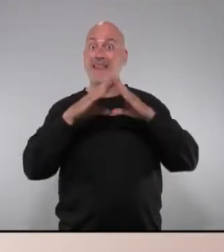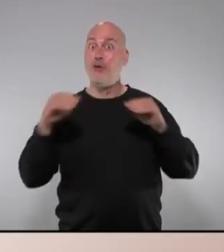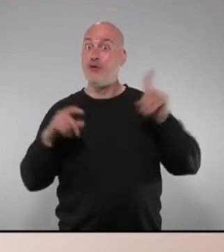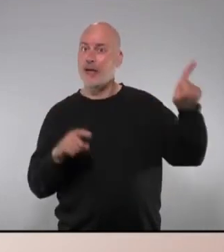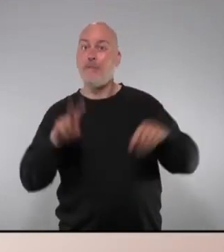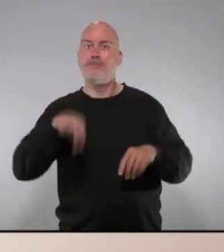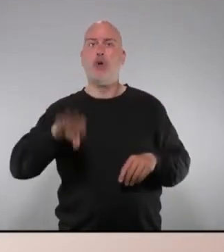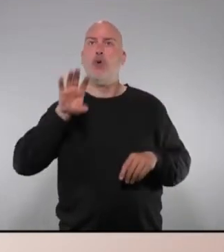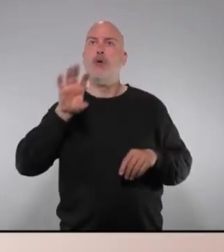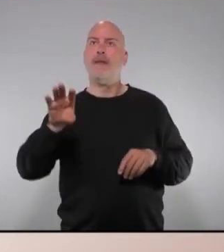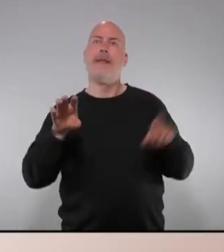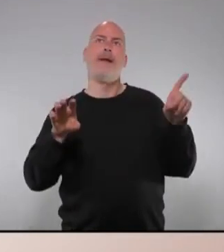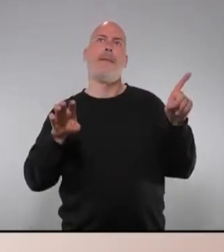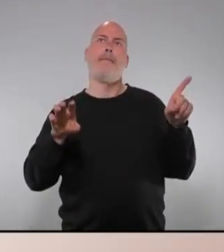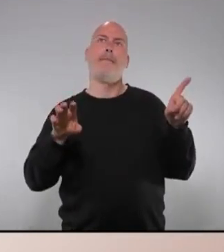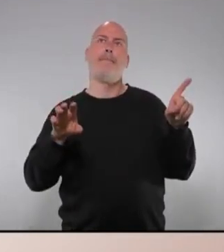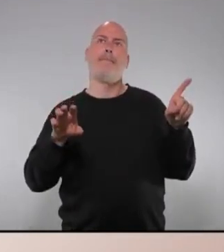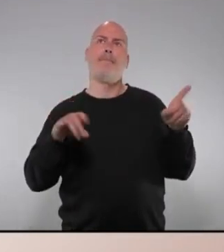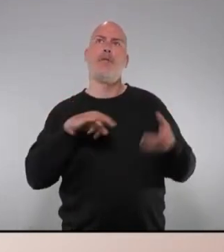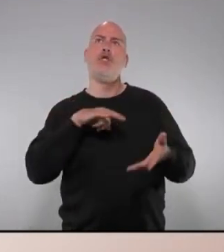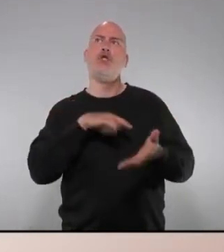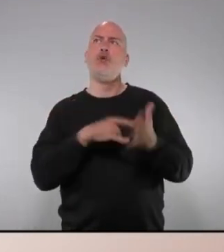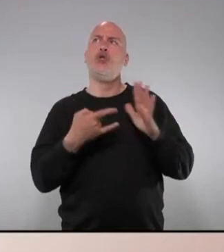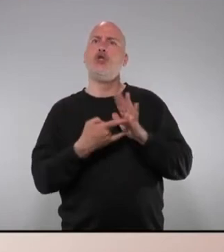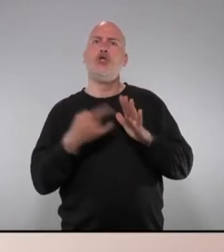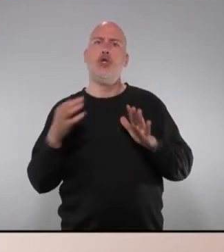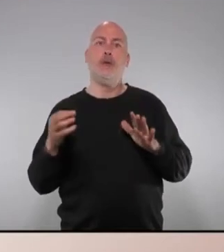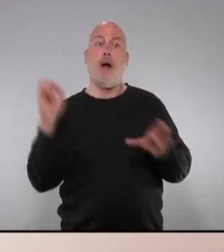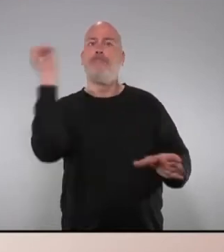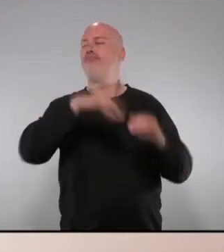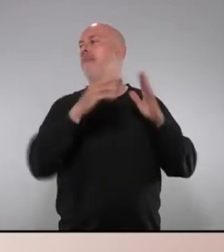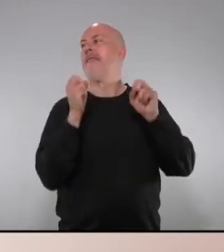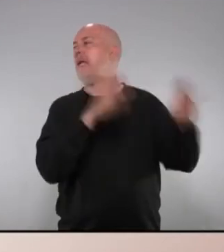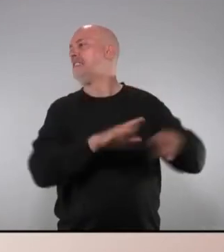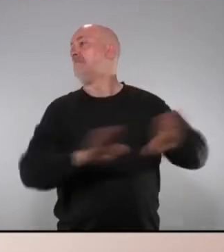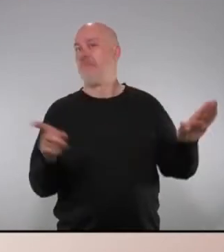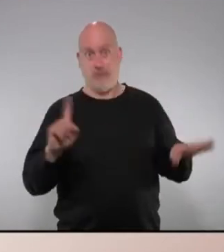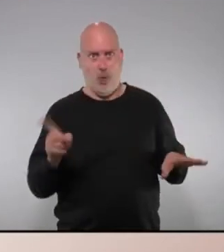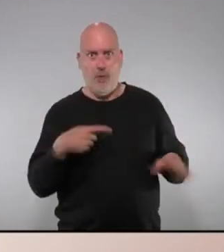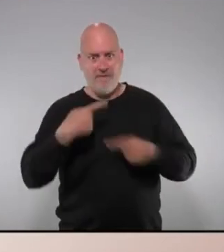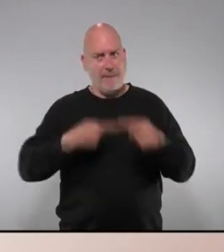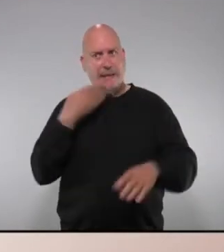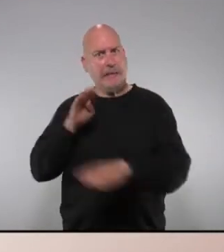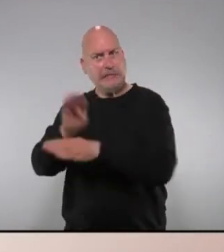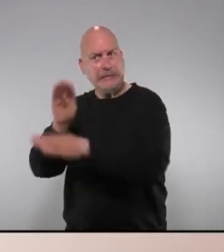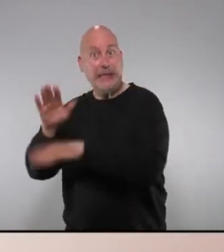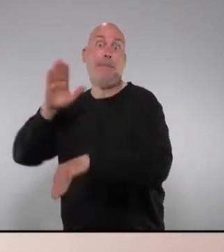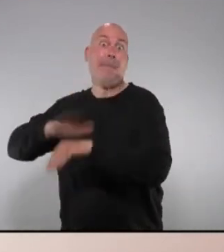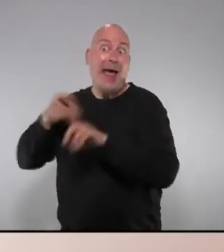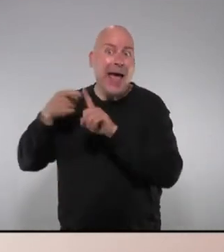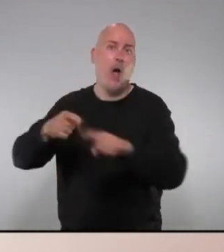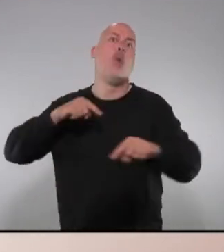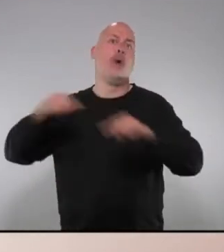comunitat que no no tot ho soluciona internant la gent la més ajudes a les famílies perquè s'organitzin per exemple